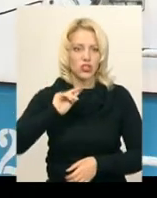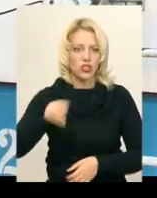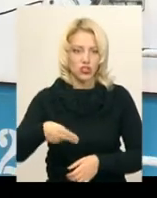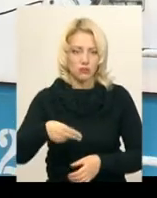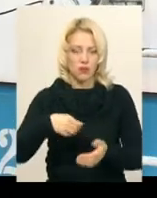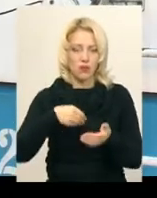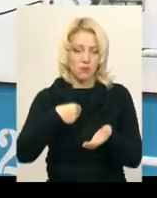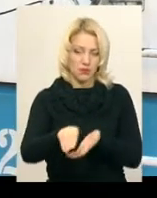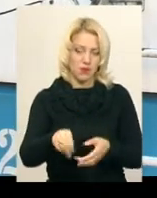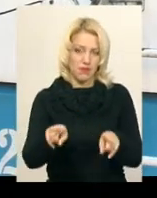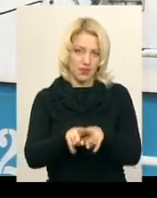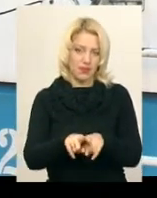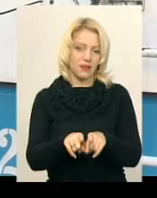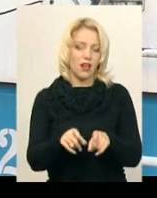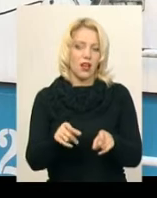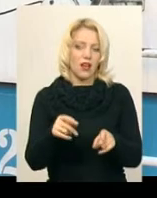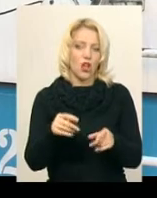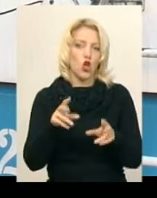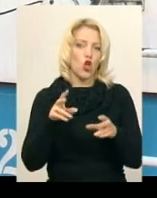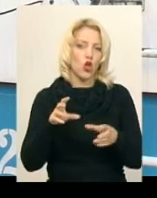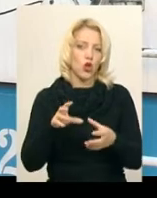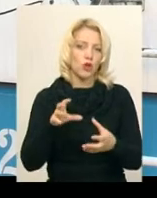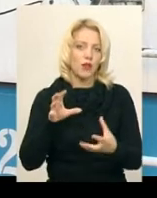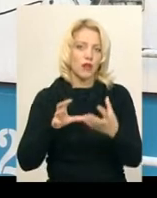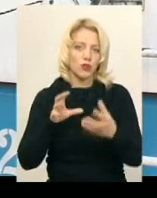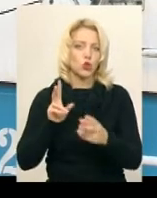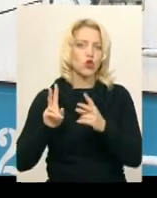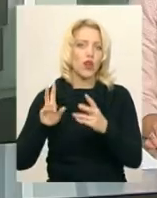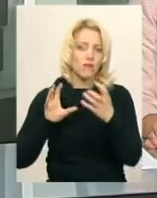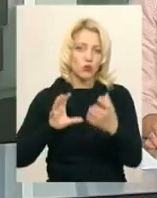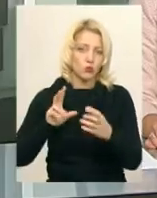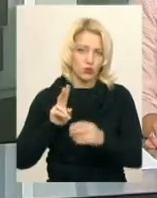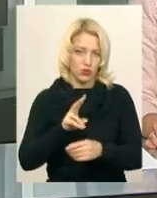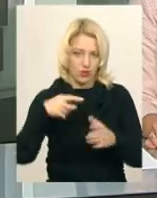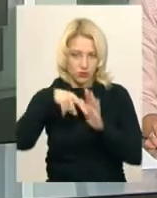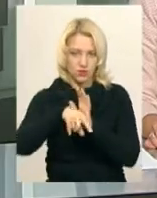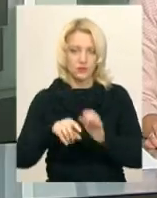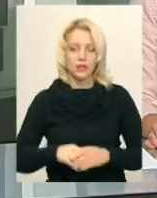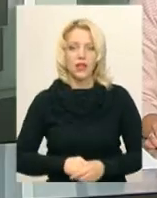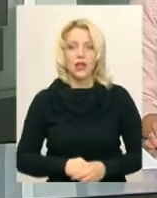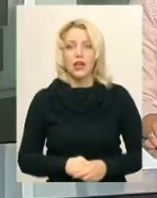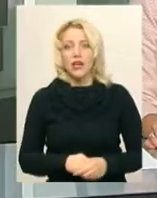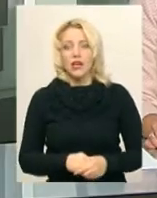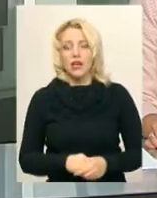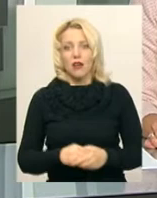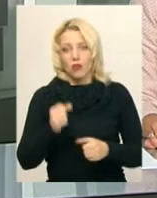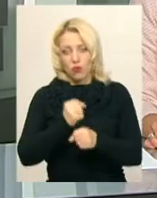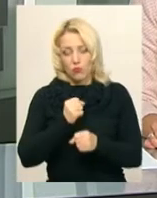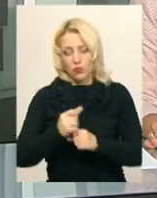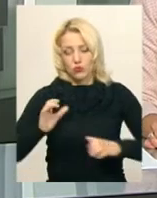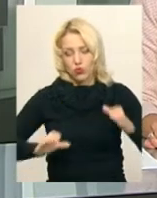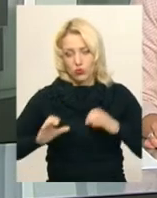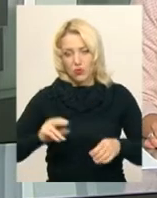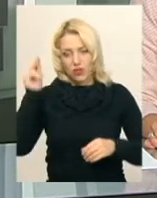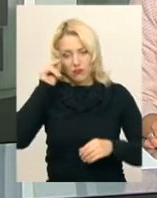Чонайменше 5 тролейбусів у 2019 році буде закуплено. Роботи студентів навчально-творчої